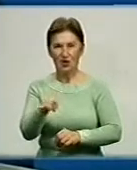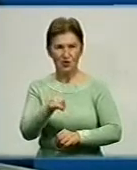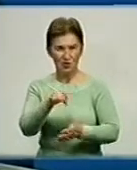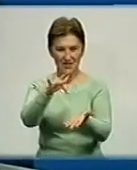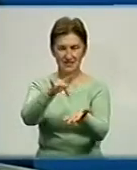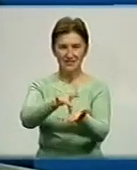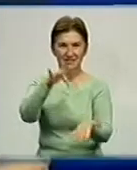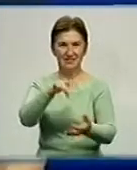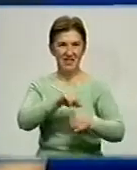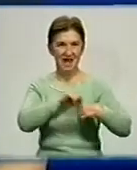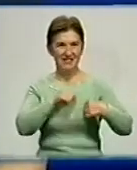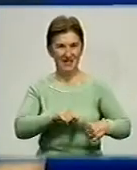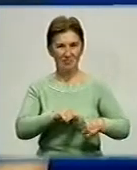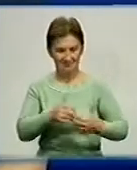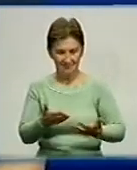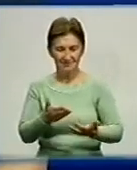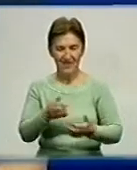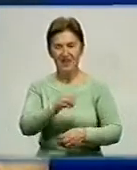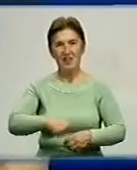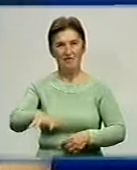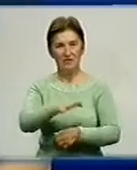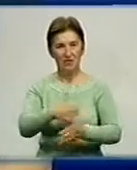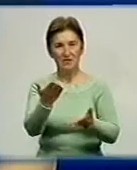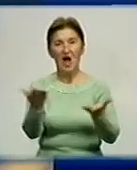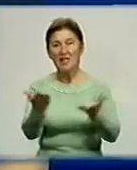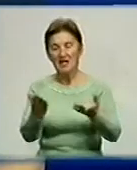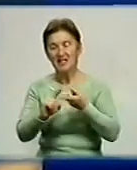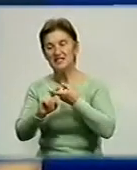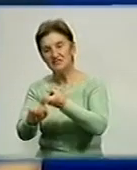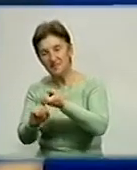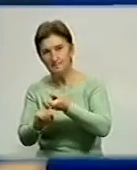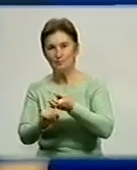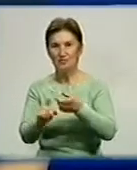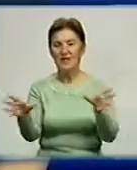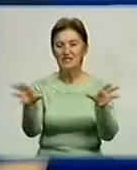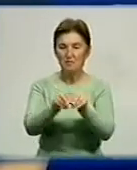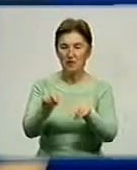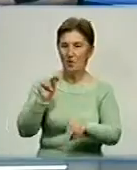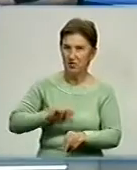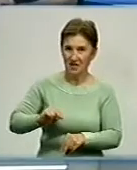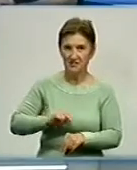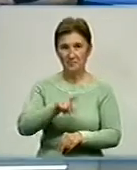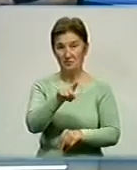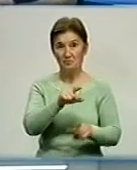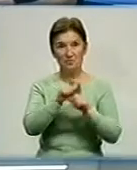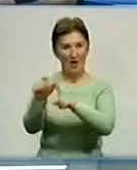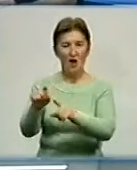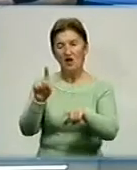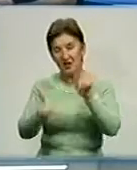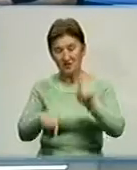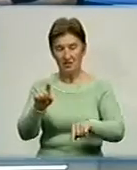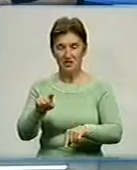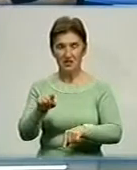що вдалося досягти якихось домовленостей, становити контакти, зв'язки, співпрацю? Ви знаєте, інколи виступ дає можливість, що до тебе